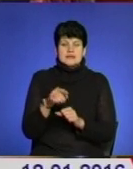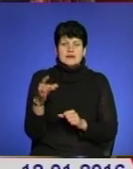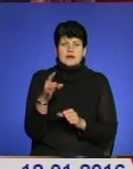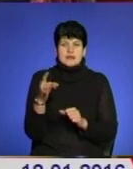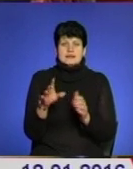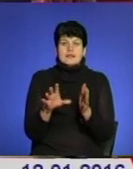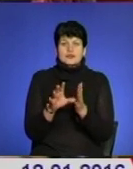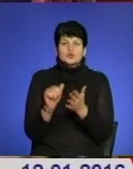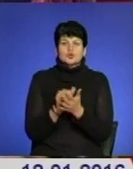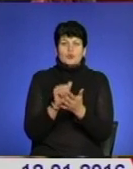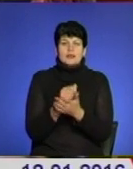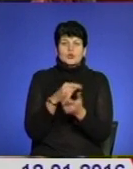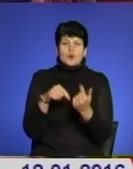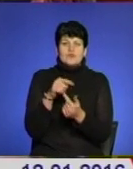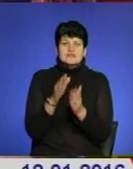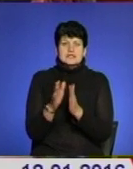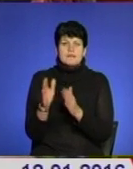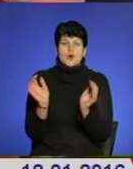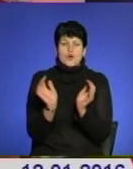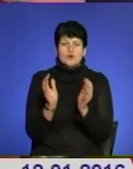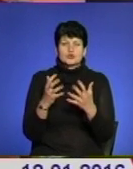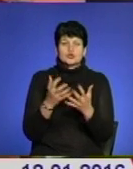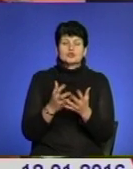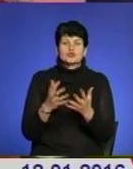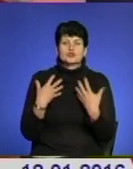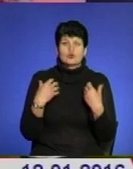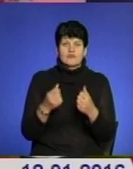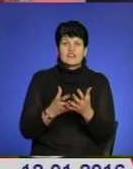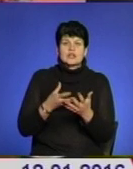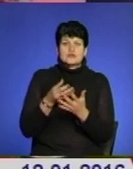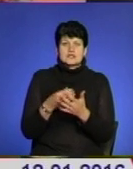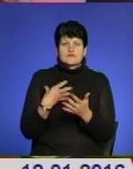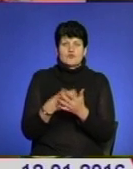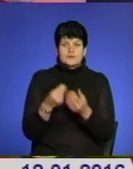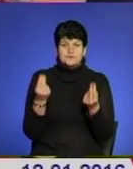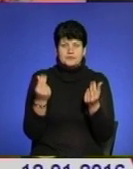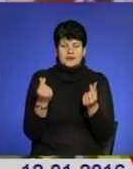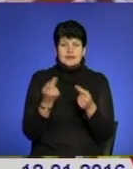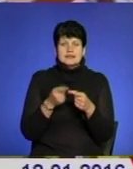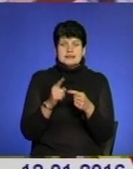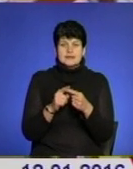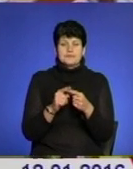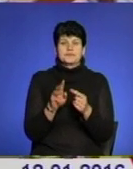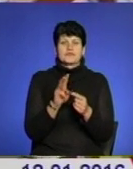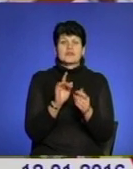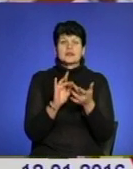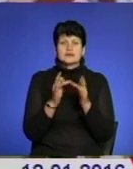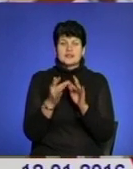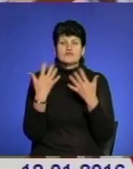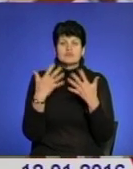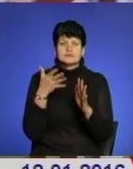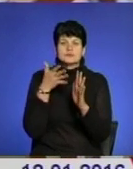електронного документообігу у системі охорони здоров'я фінансуватимуть власним коштом. На такий портал з міського бюджету вже